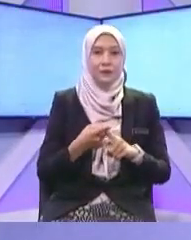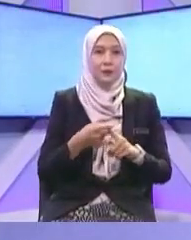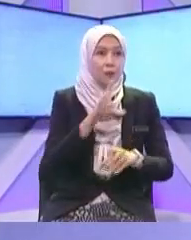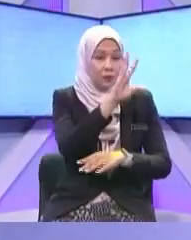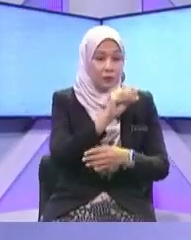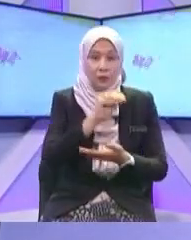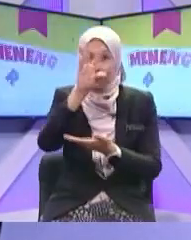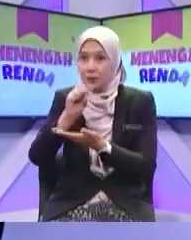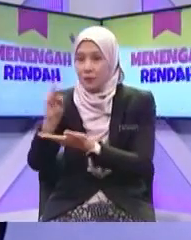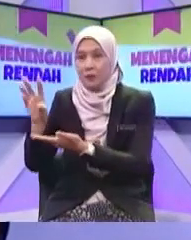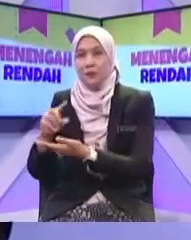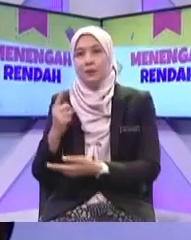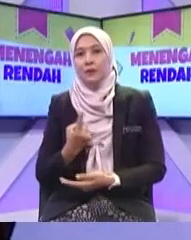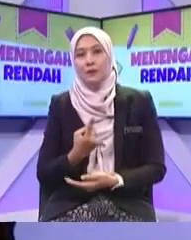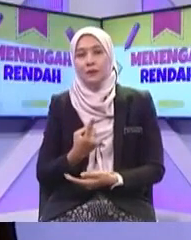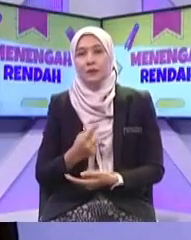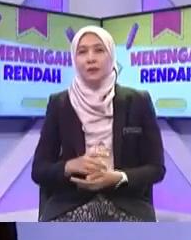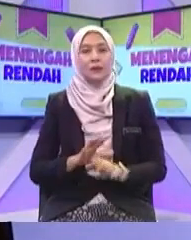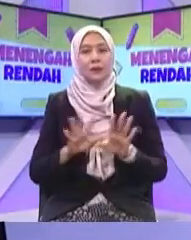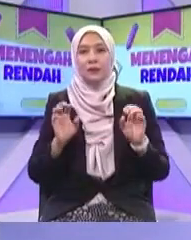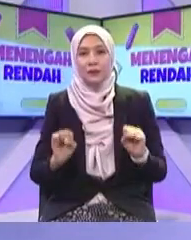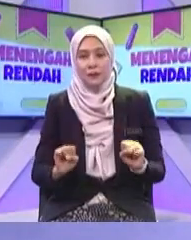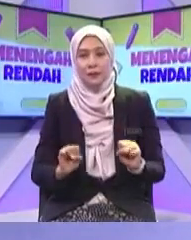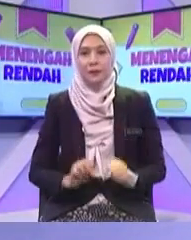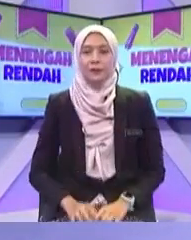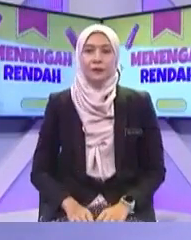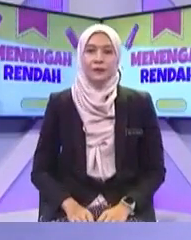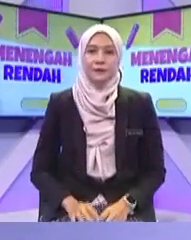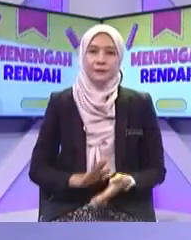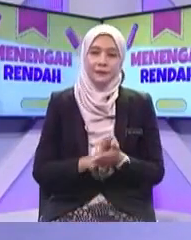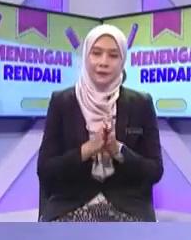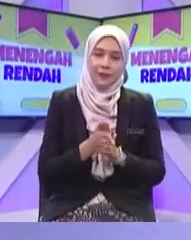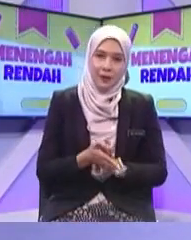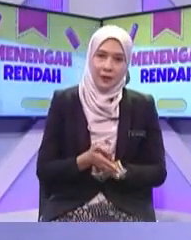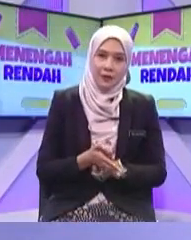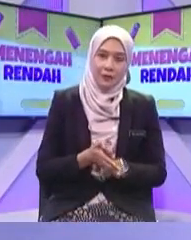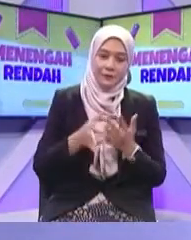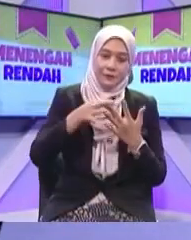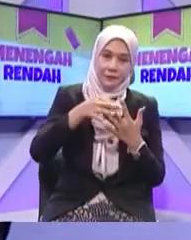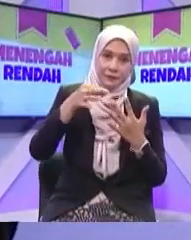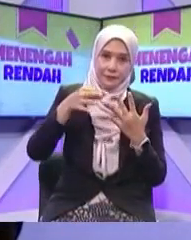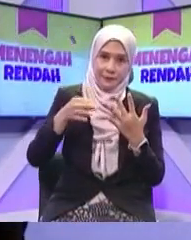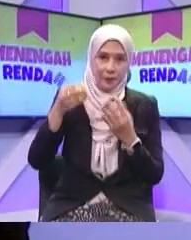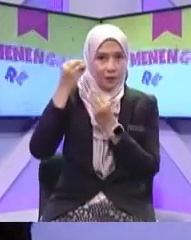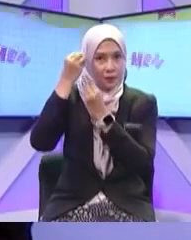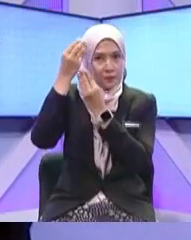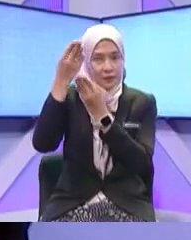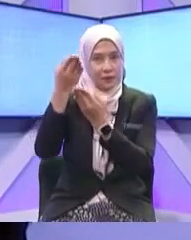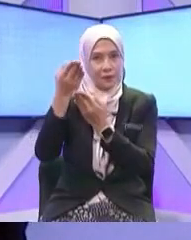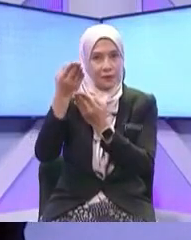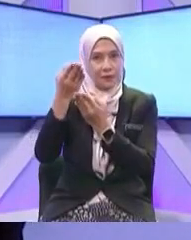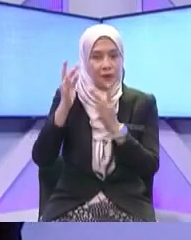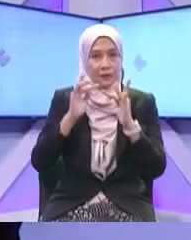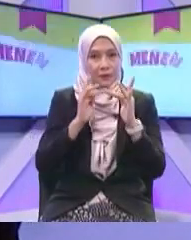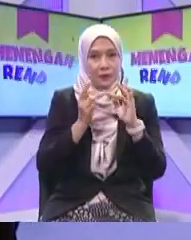juga dengan telekomunikasi ini kalau kita ambil sesuatu maklumat dalam internet contohnya kita terus ambil dan kita kata